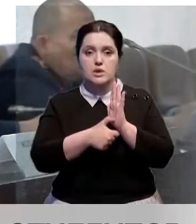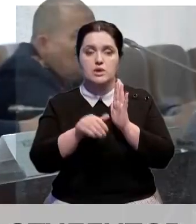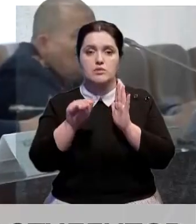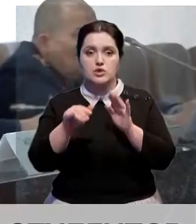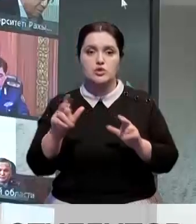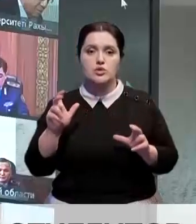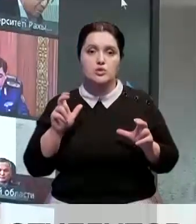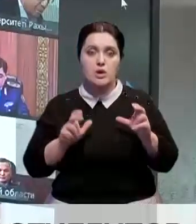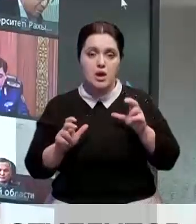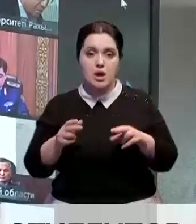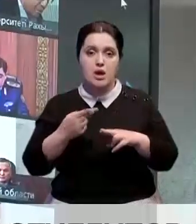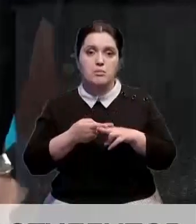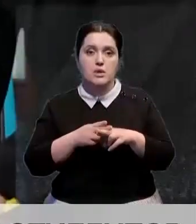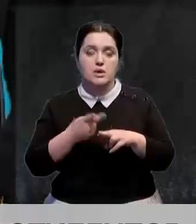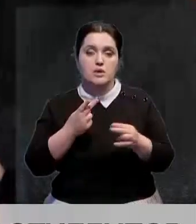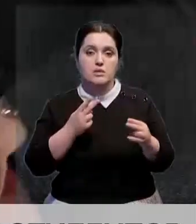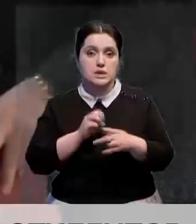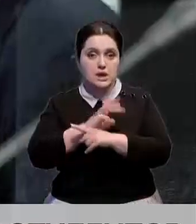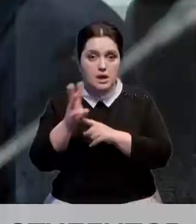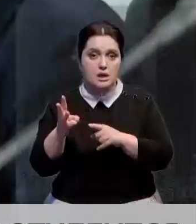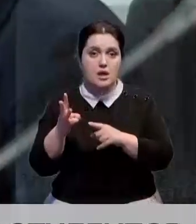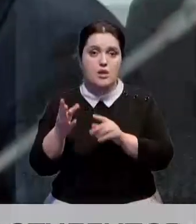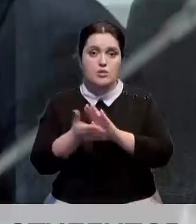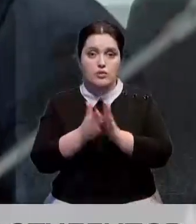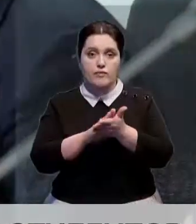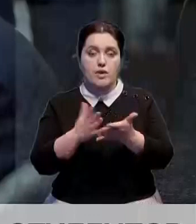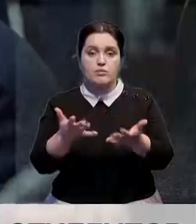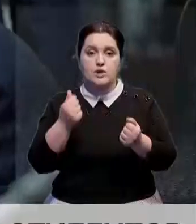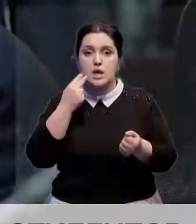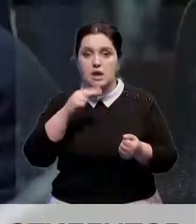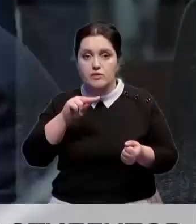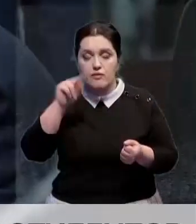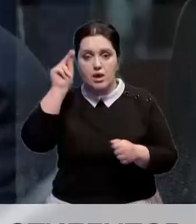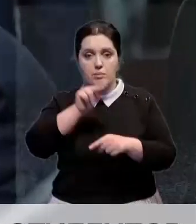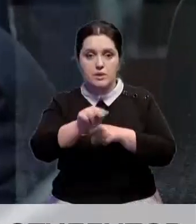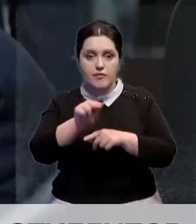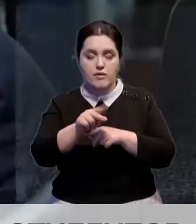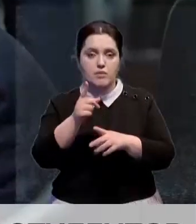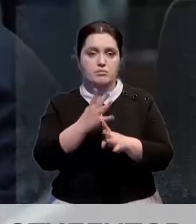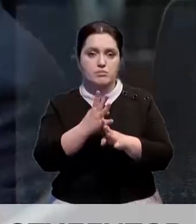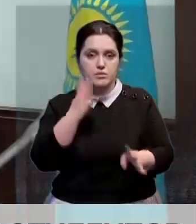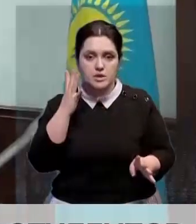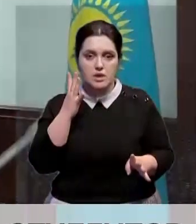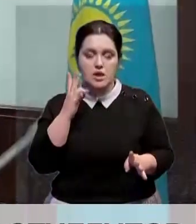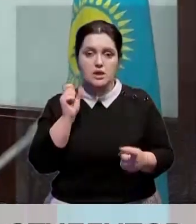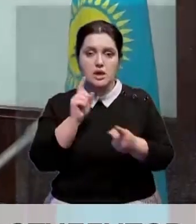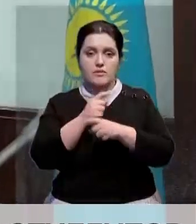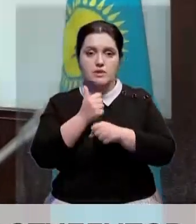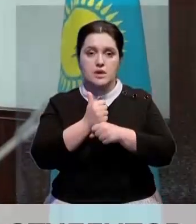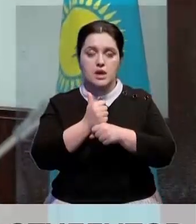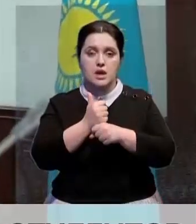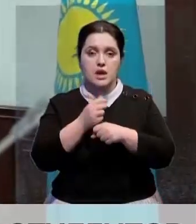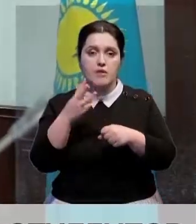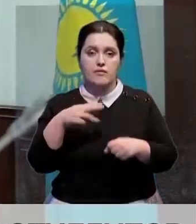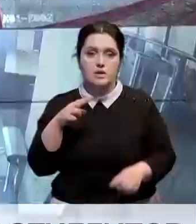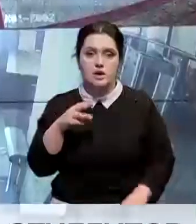В стране больше 600 тысяч студентов, поэтому создание для них условий для получения качественного образования один из приоритетов, отметил